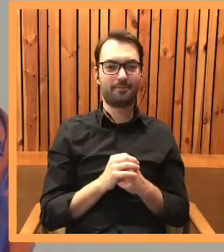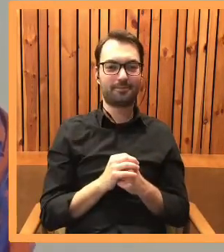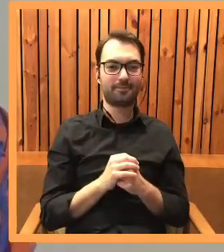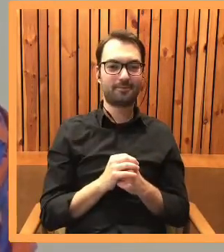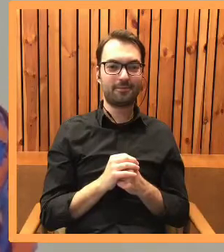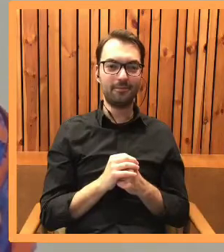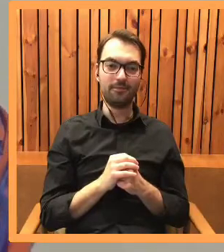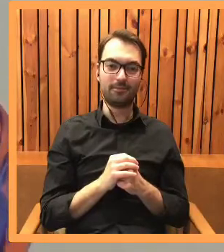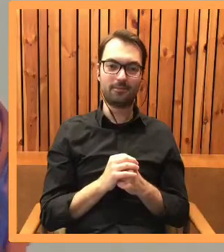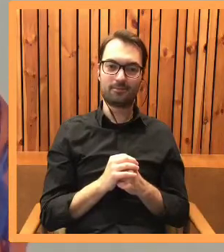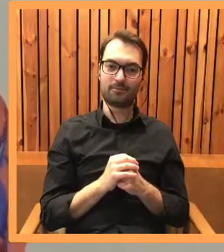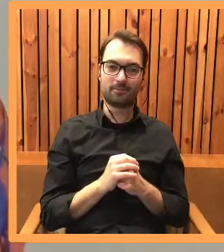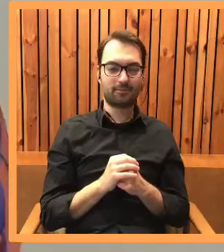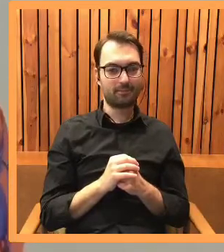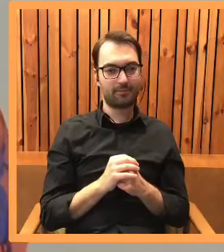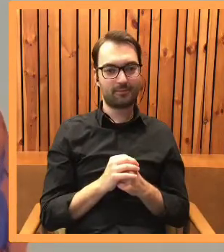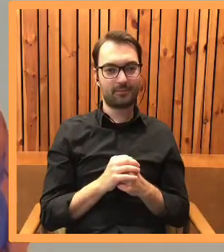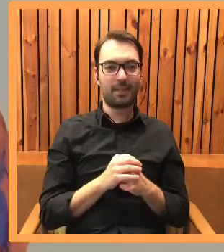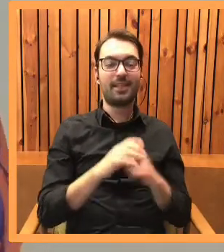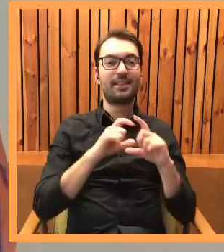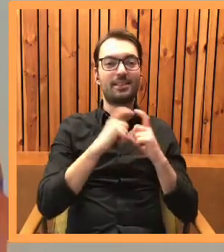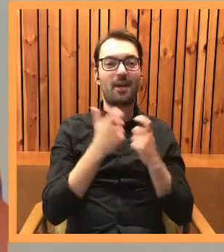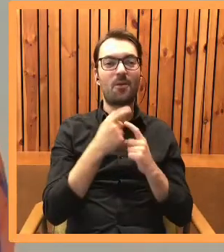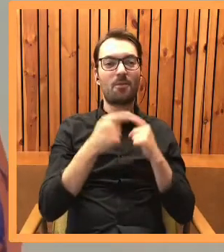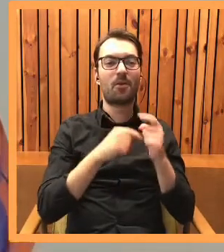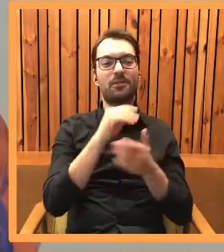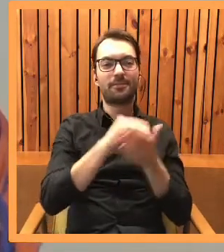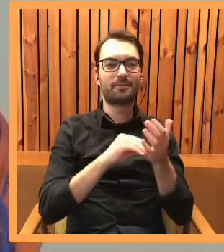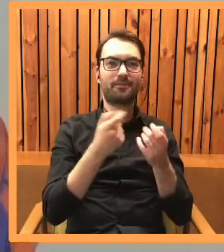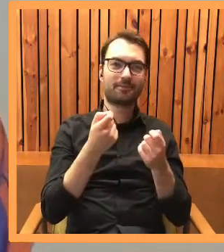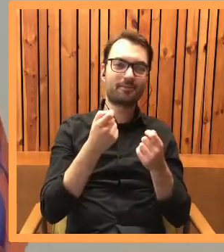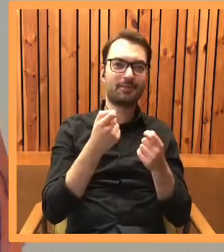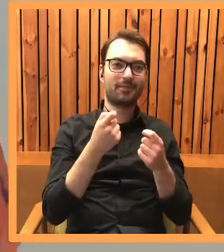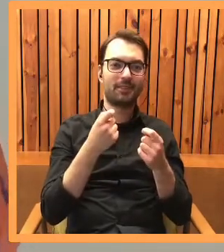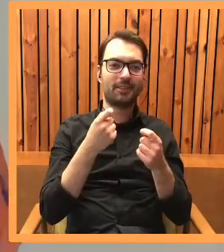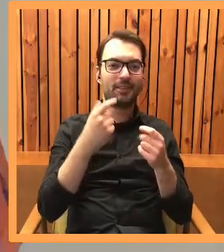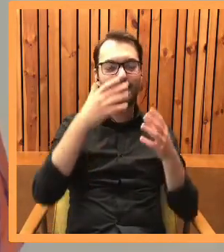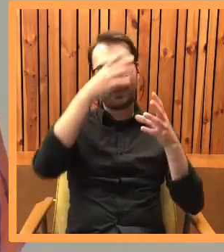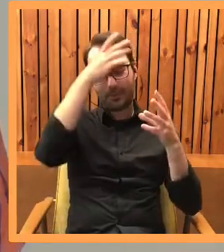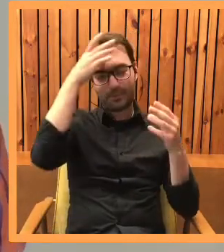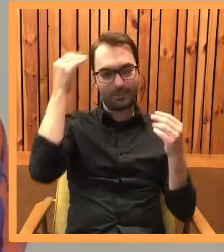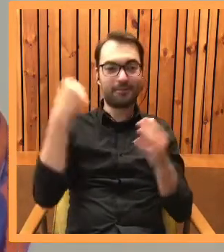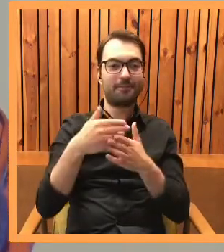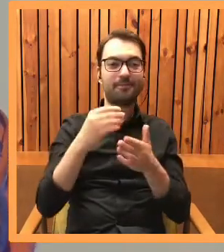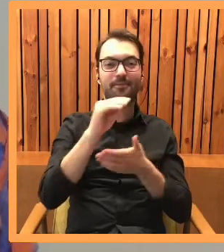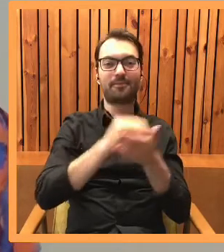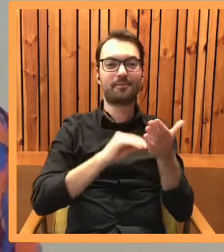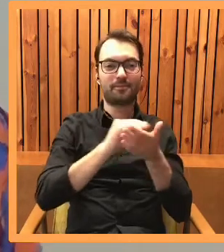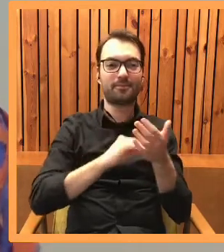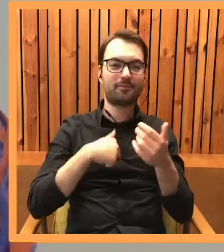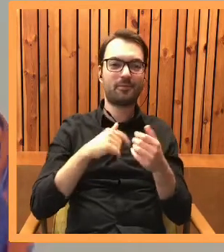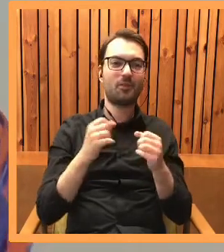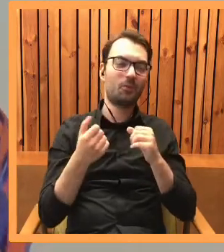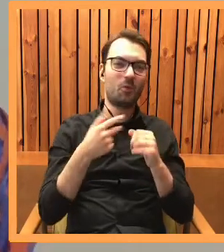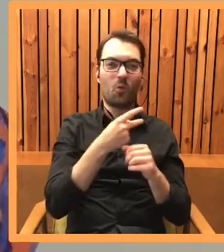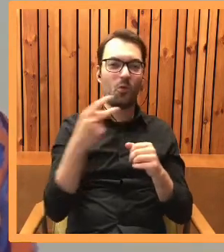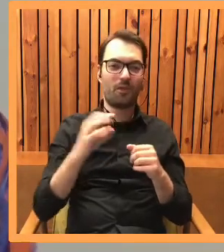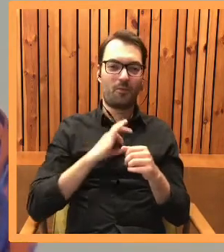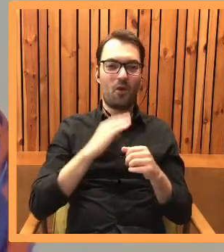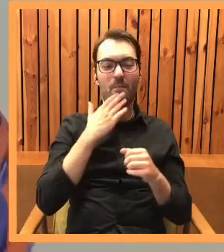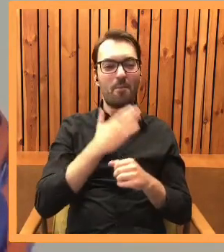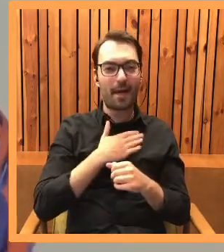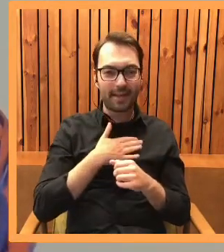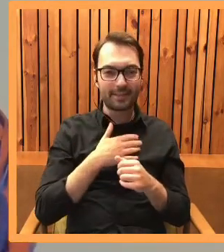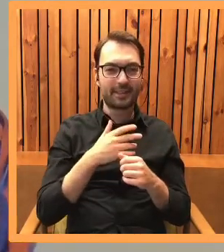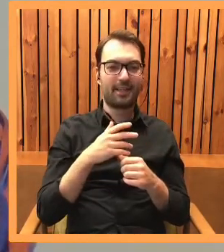A była to, to cały ten proces pisania, to była dla mnie taka trochę odskocznia, ponieważ pisanie jest moim sposobem na relaks, to moje hobby.